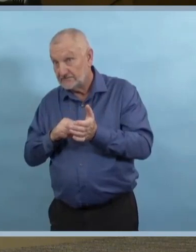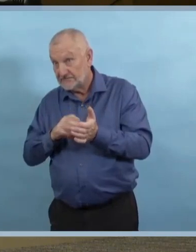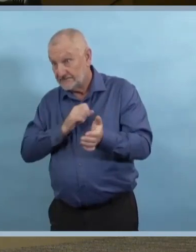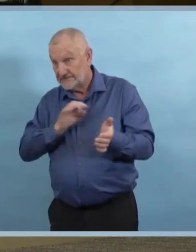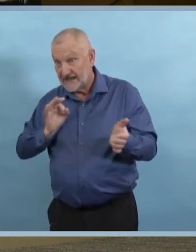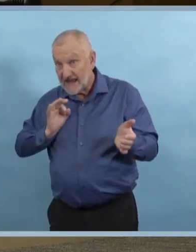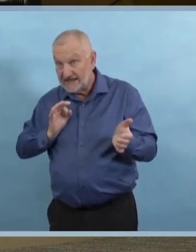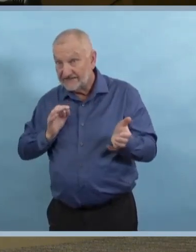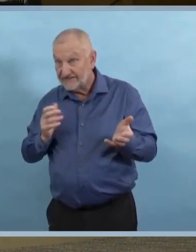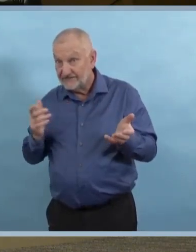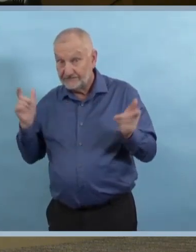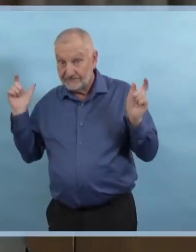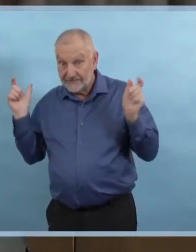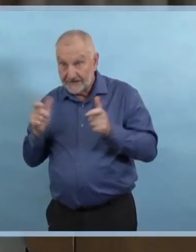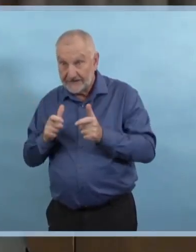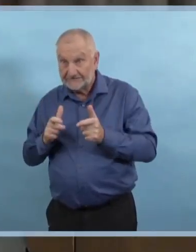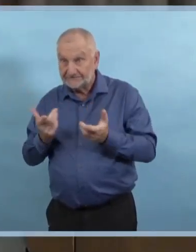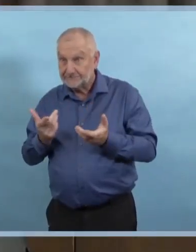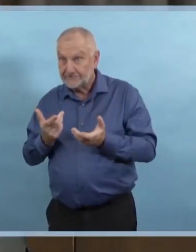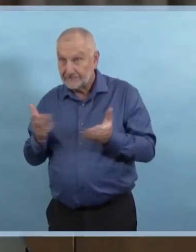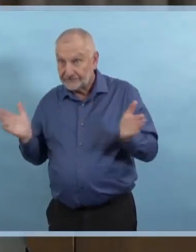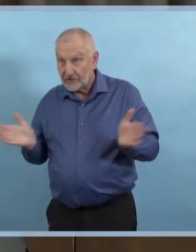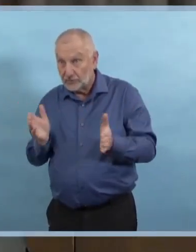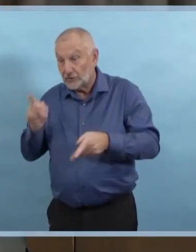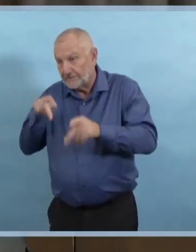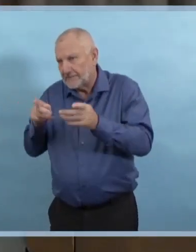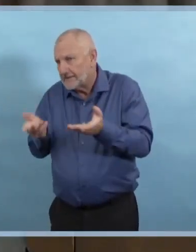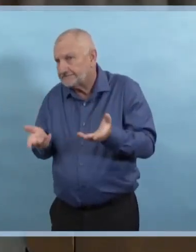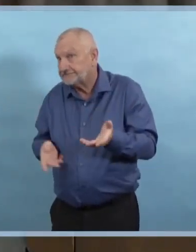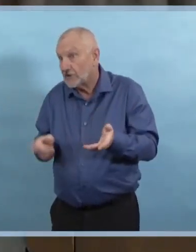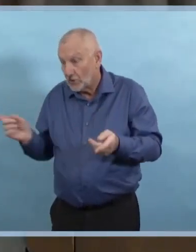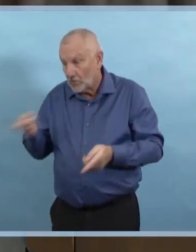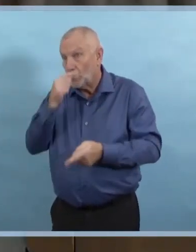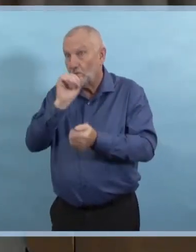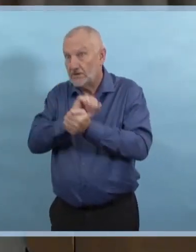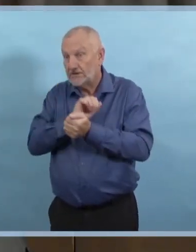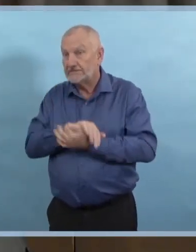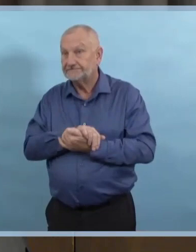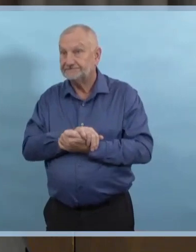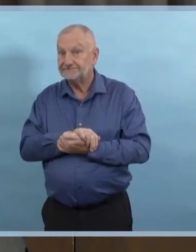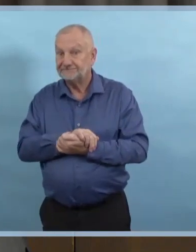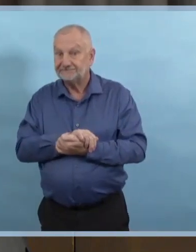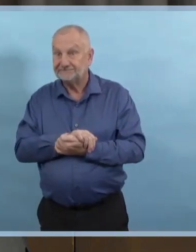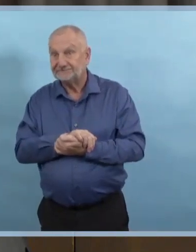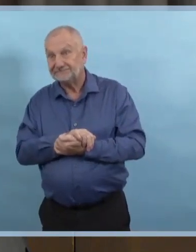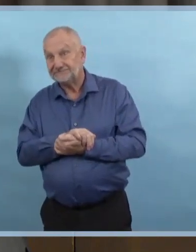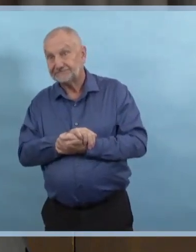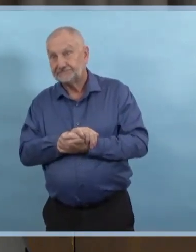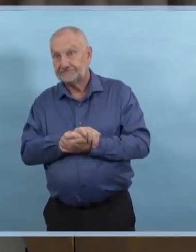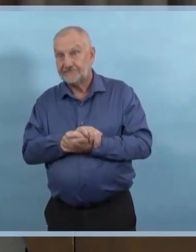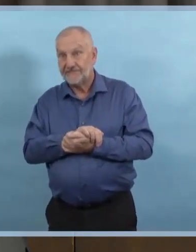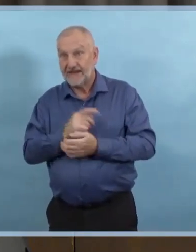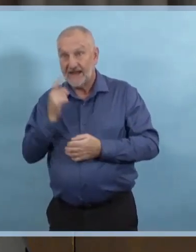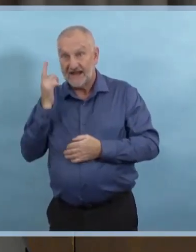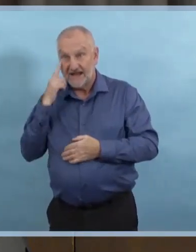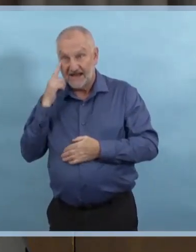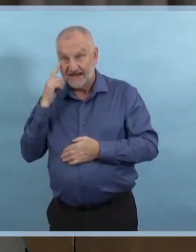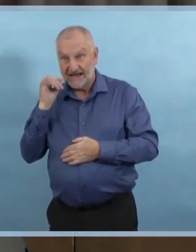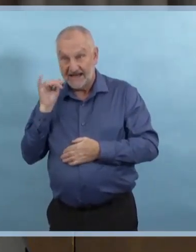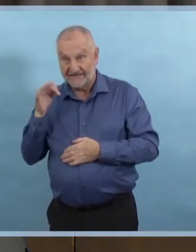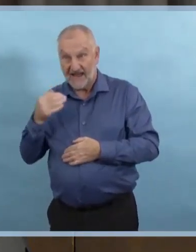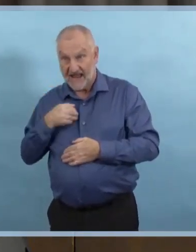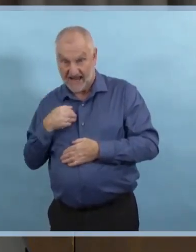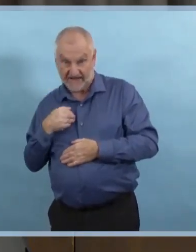détails, mais je dirais que si elles sont symptomatiques, on les encouragerait à rester à la maison, mais je ne connais pas les détails de cette situation. Il faudrait que je